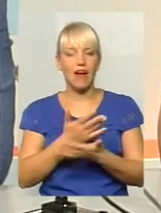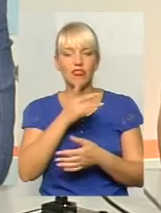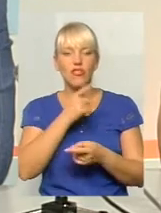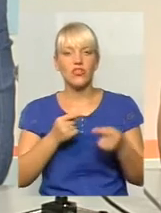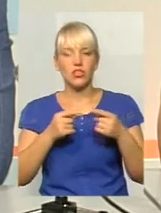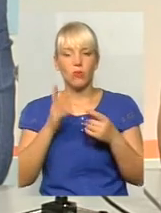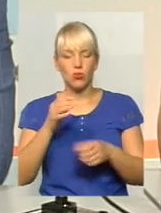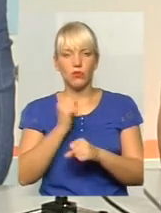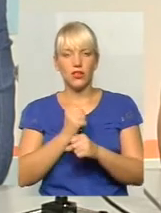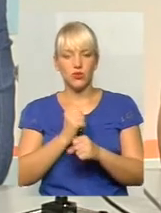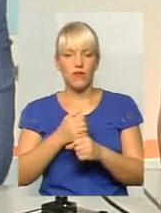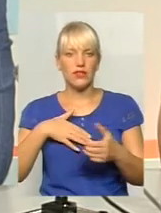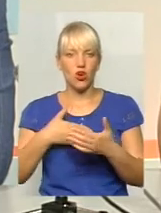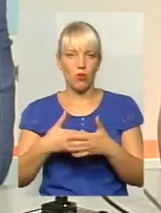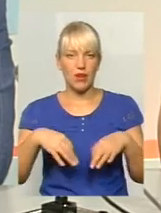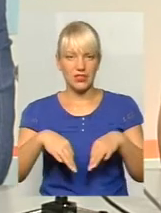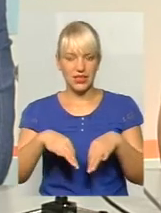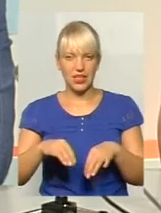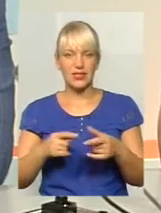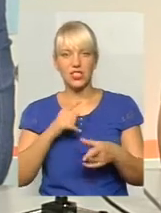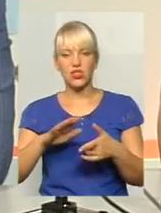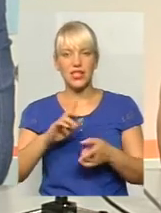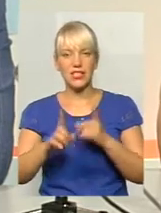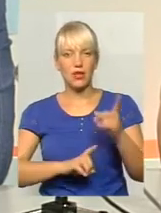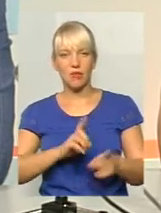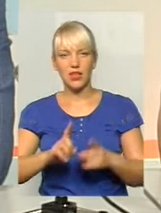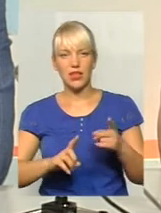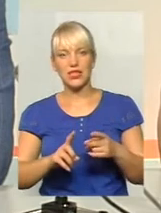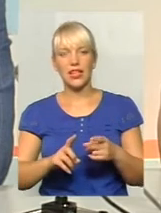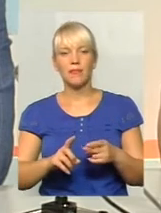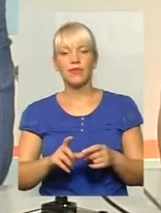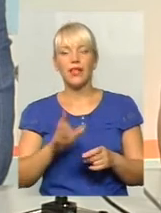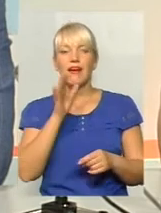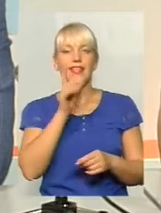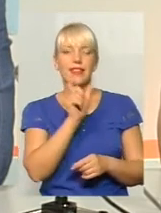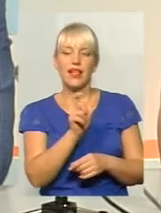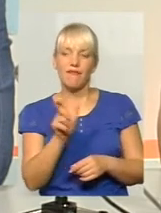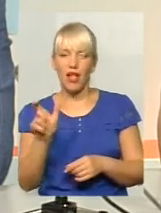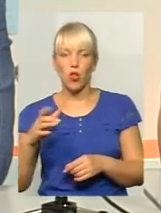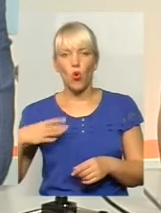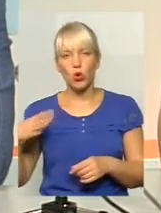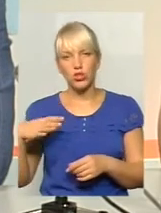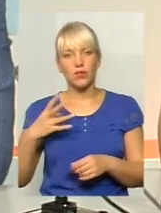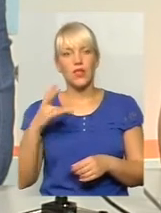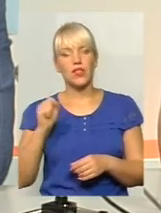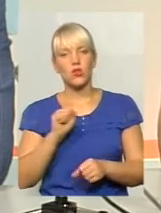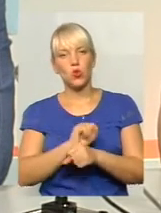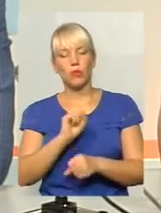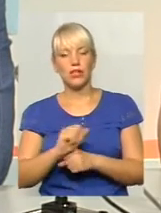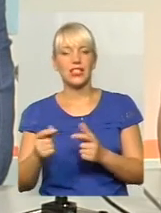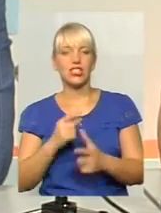працювати громадський транспорт, чи не зміняться інтервал очікування його на зупинках, і чи не